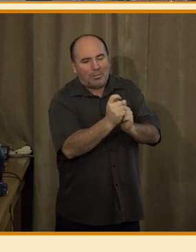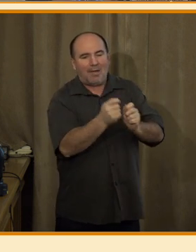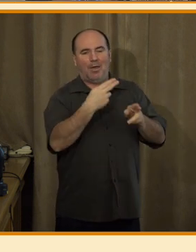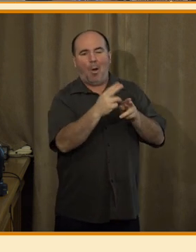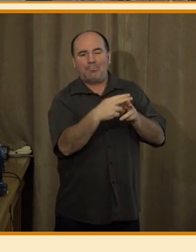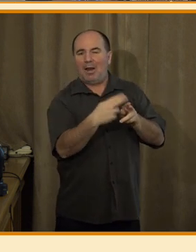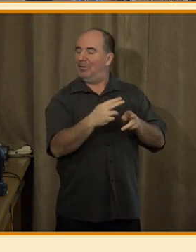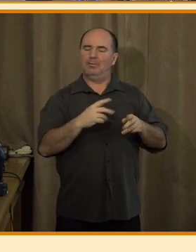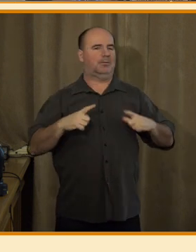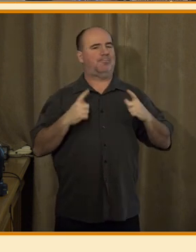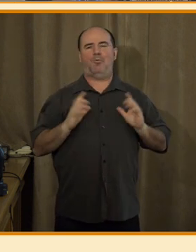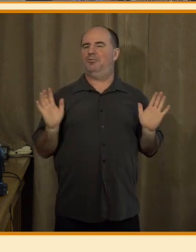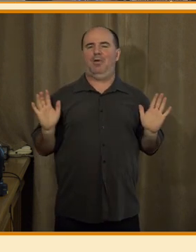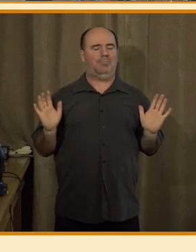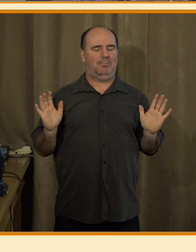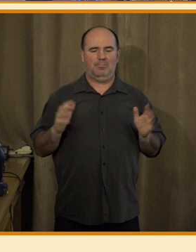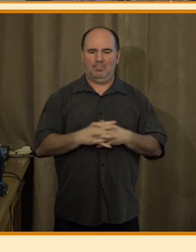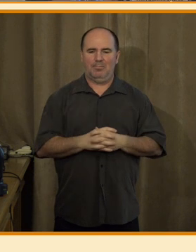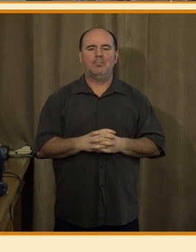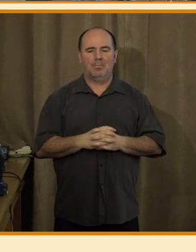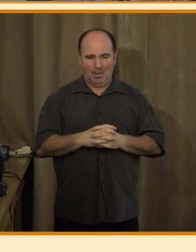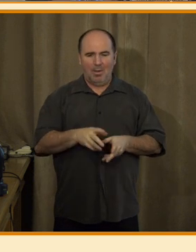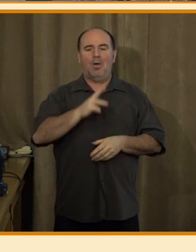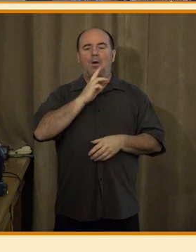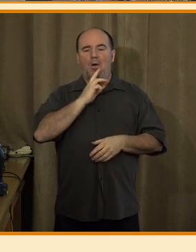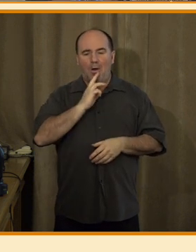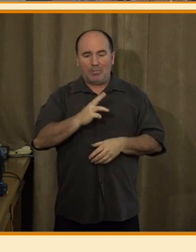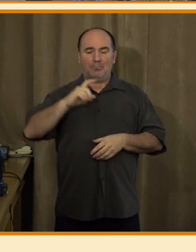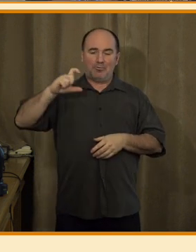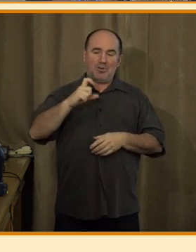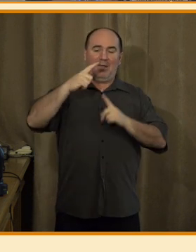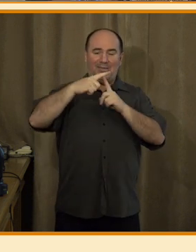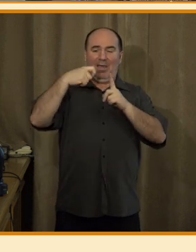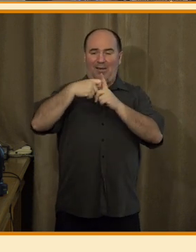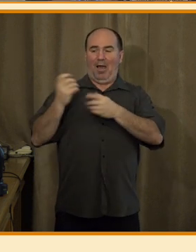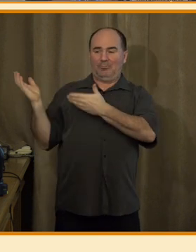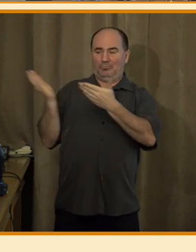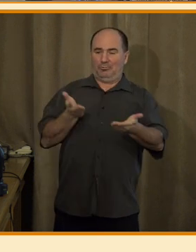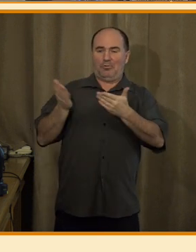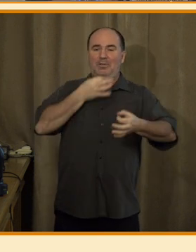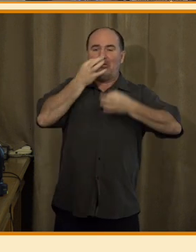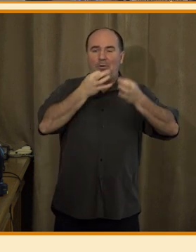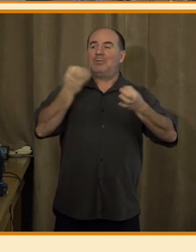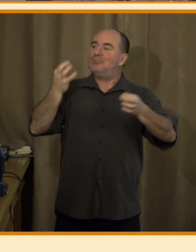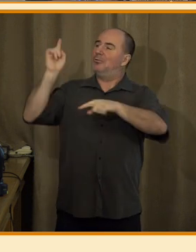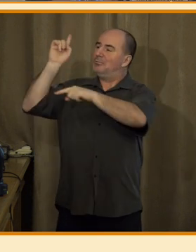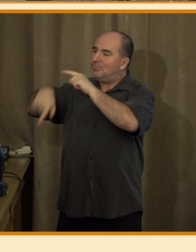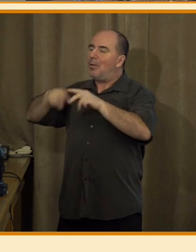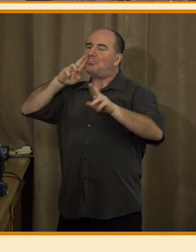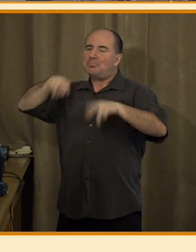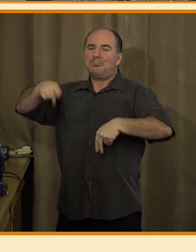Spravodajství ČTK přináší to, co se stalo, skutečnost. To znamená, nevytváří umělé obrázky